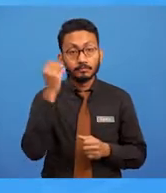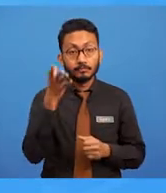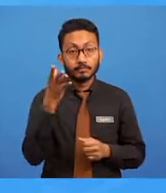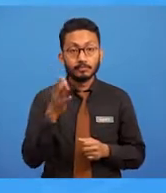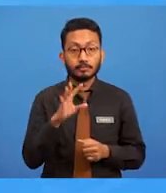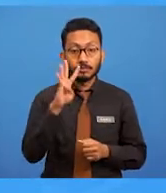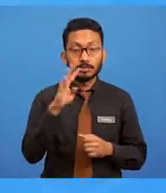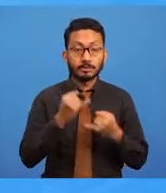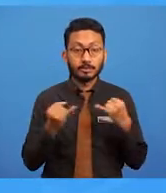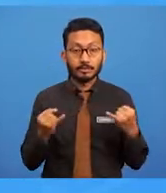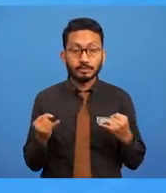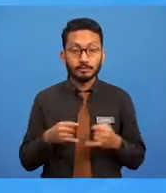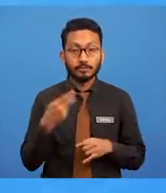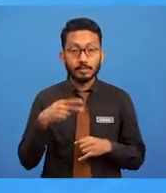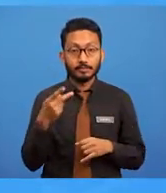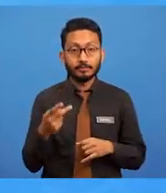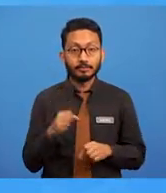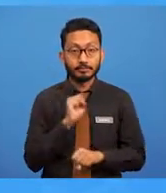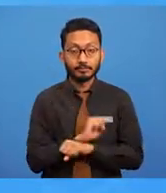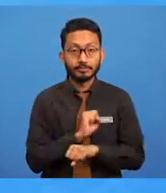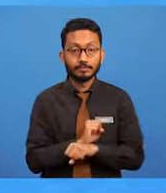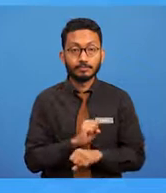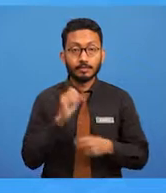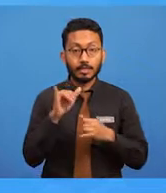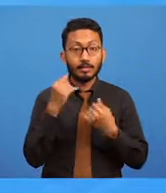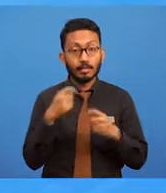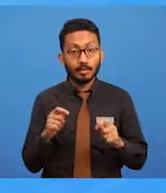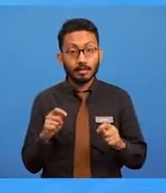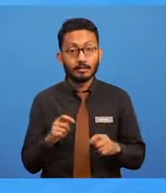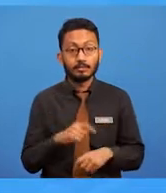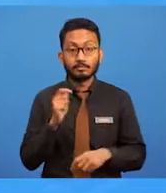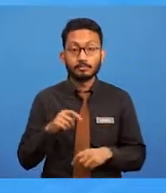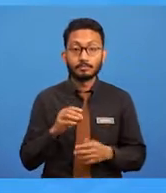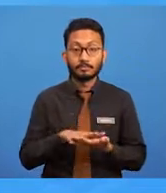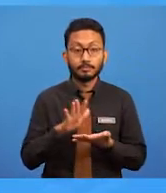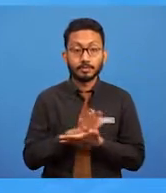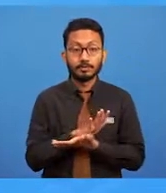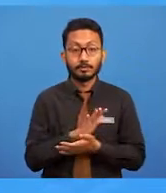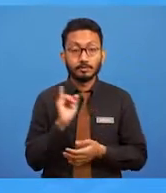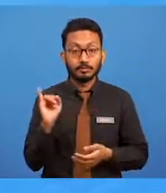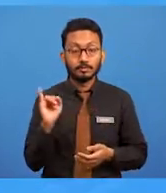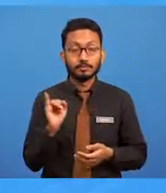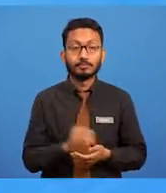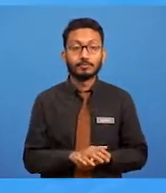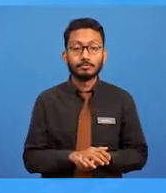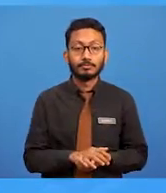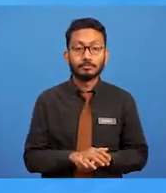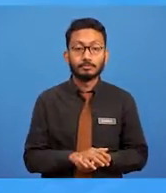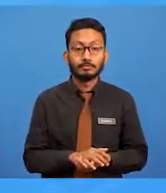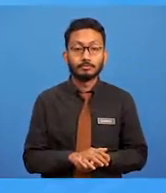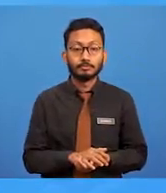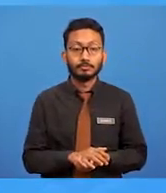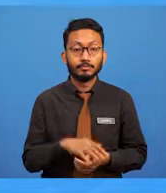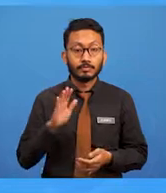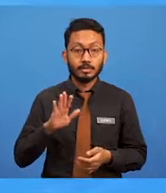tempat jenis pesanan kerja yang telah anda pelajari sebentar tadi. Yang